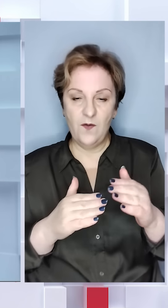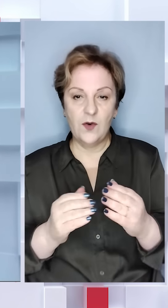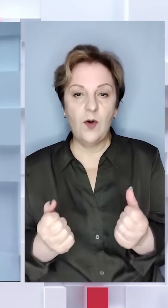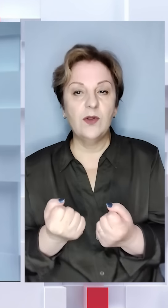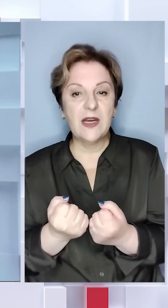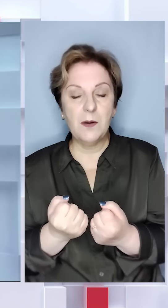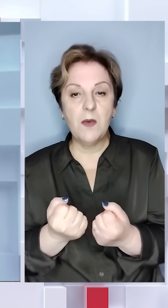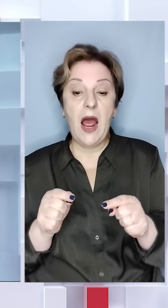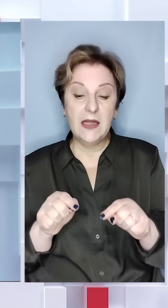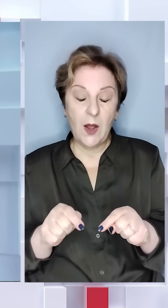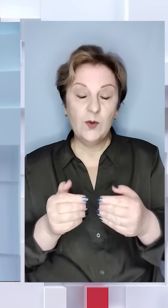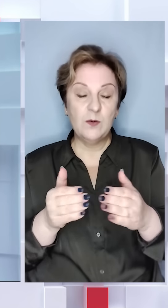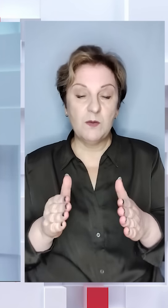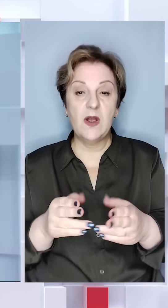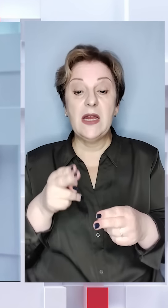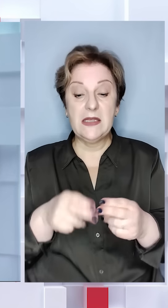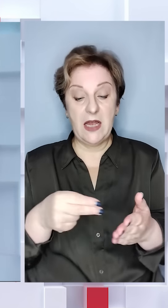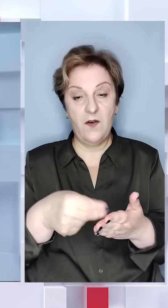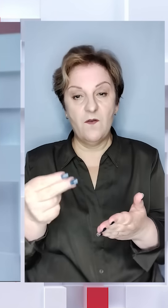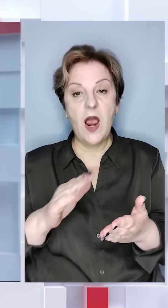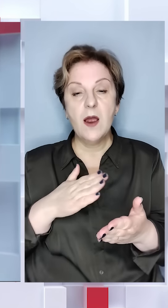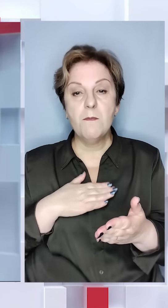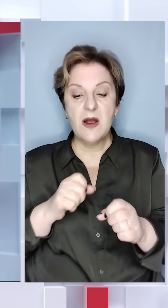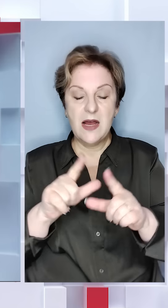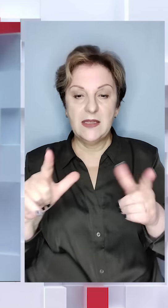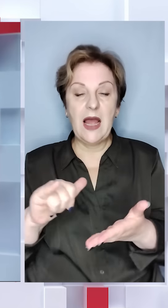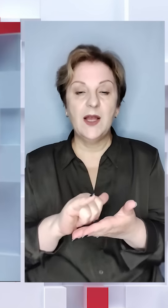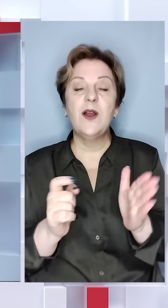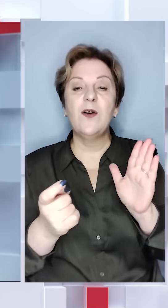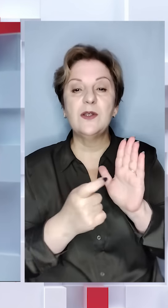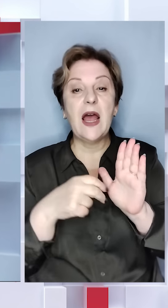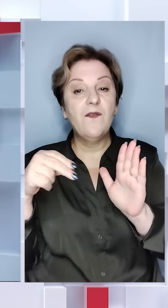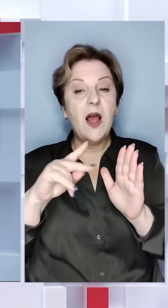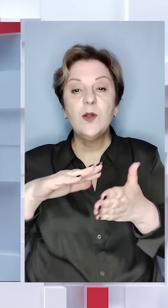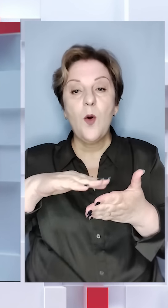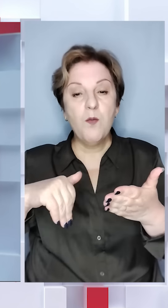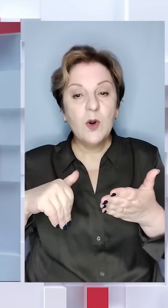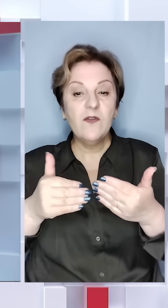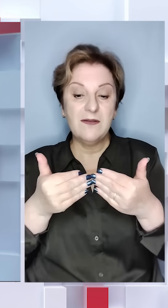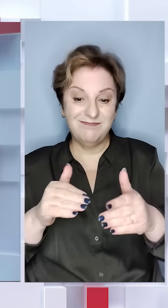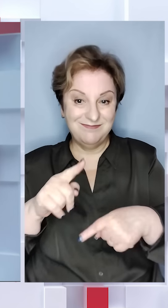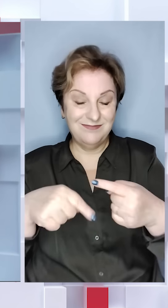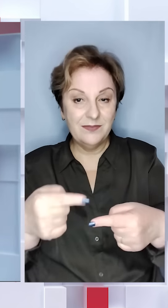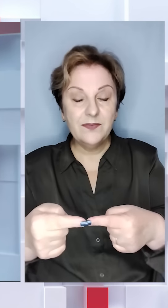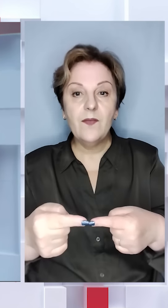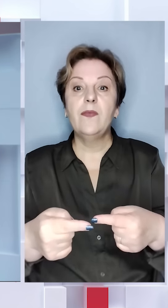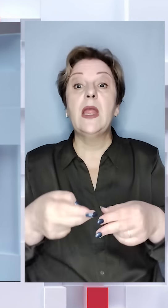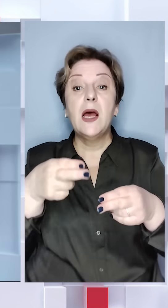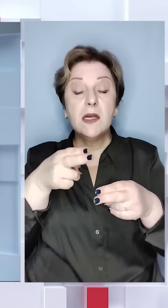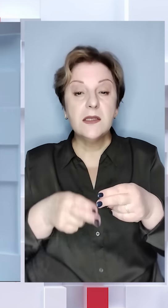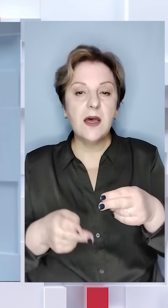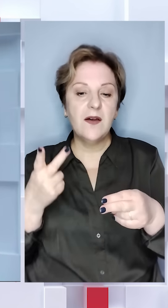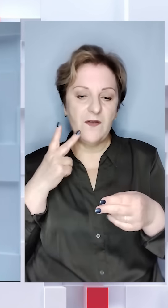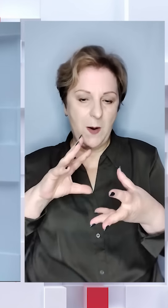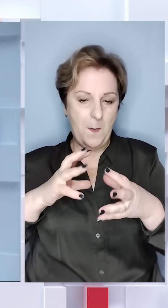А я на цьому ефір ТСН завершую. Підписуйтесь на наш канал на Ютубі, ставте дзвіночок, щоб не прогавити наші ефіри. А завершуємо, як завжди,